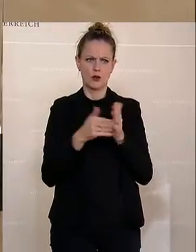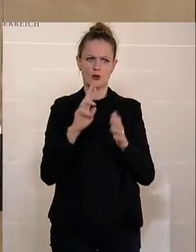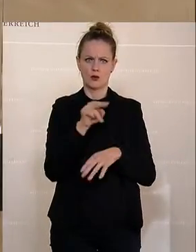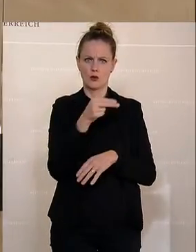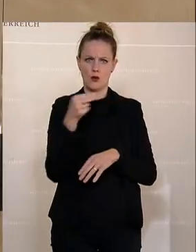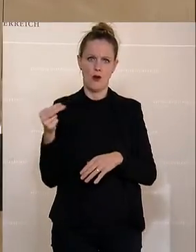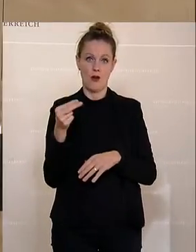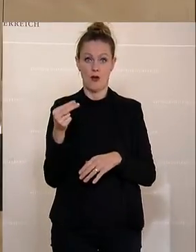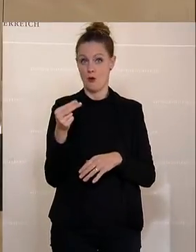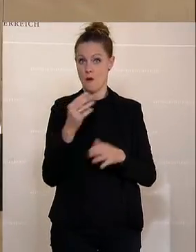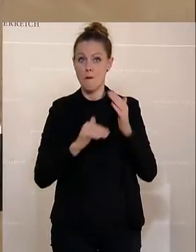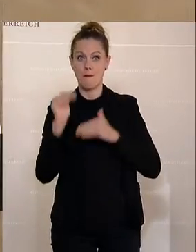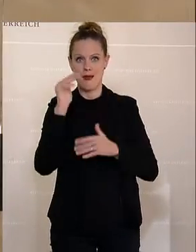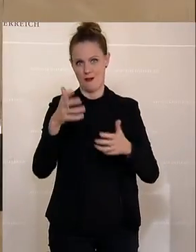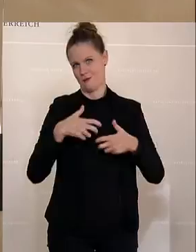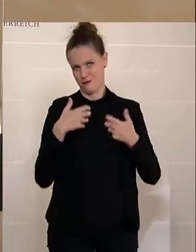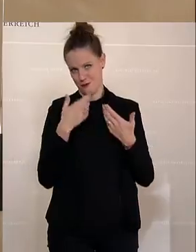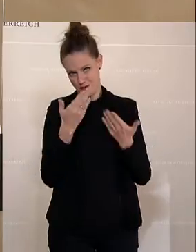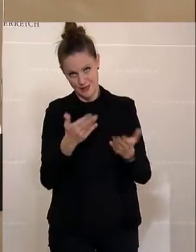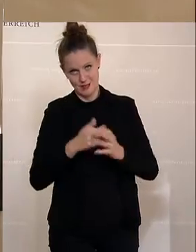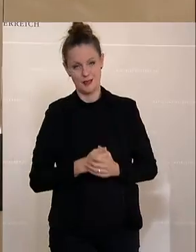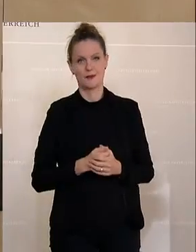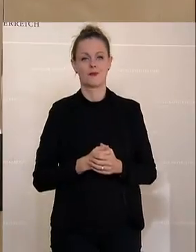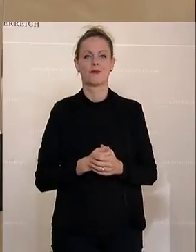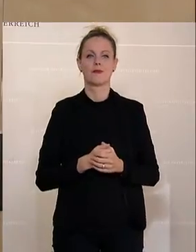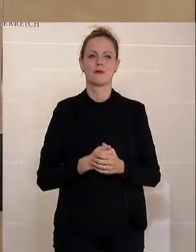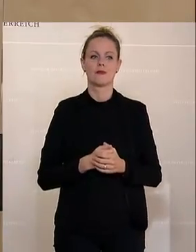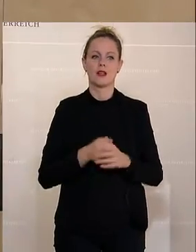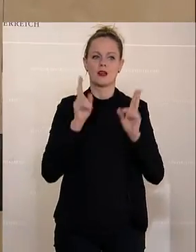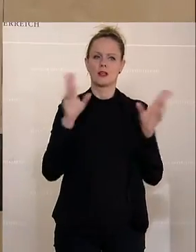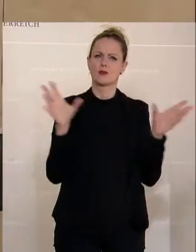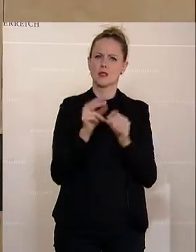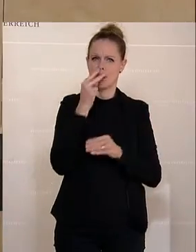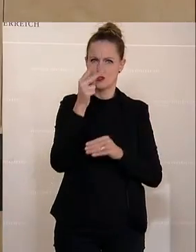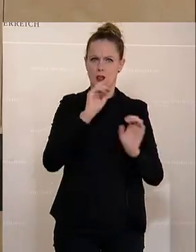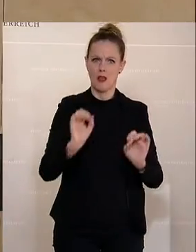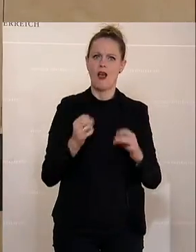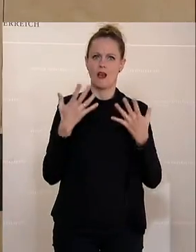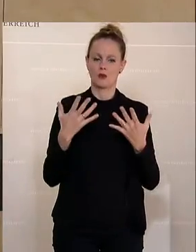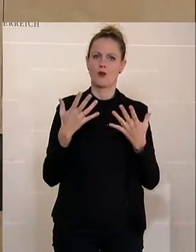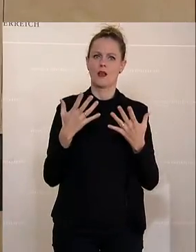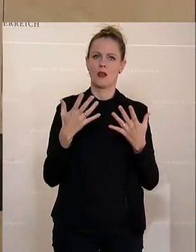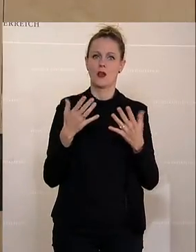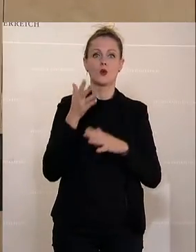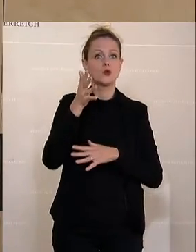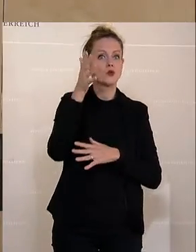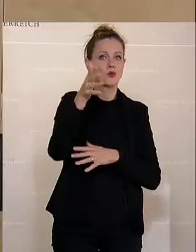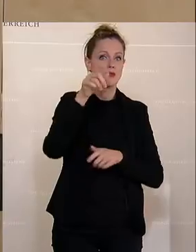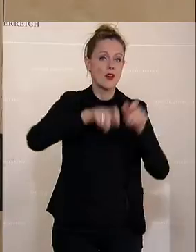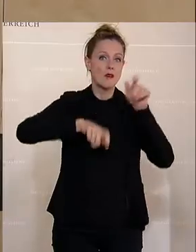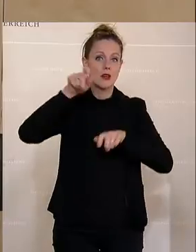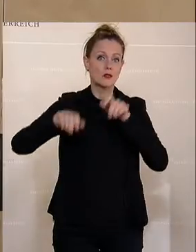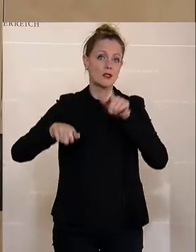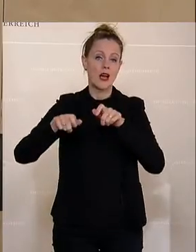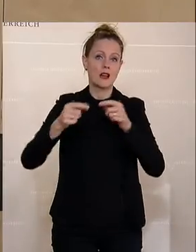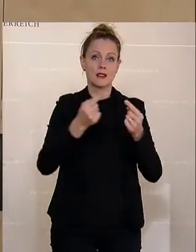mehr freuen für das kommende Jahr. Schauen wir uns vielleicht gemeinsam die aktuelle und zukünftige Personalsituation